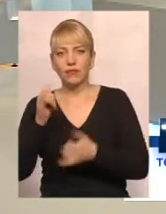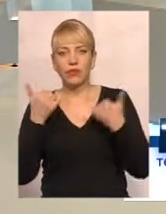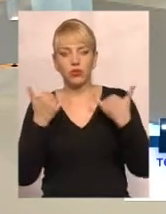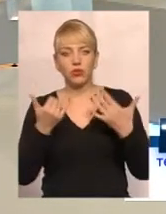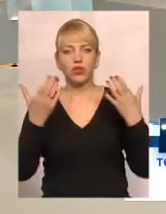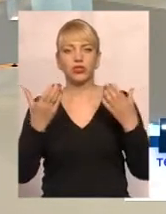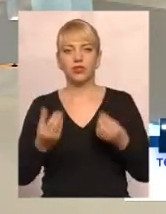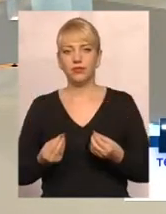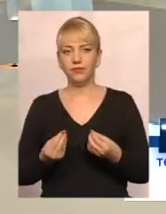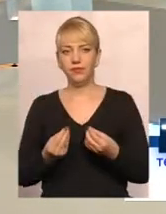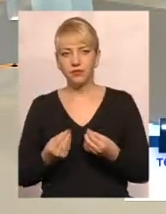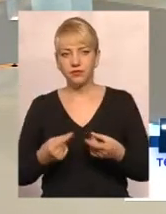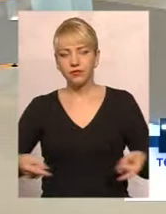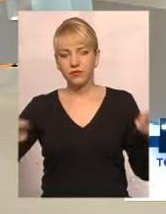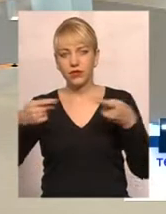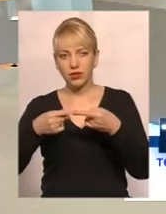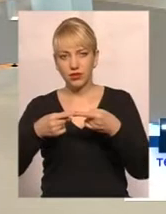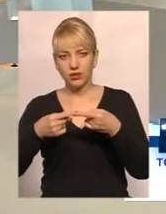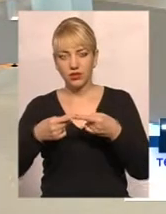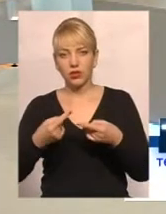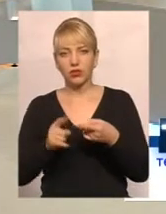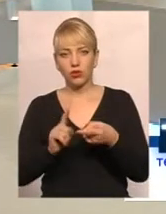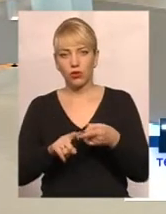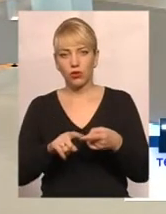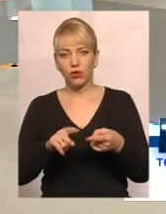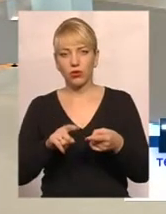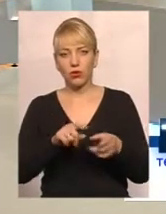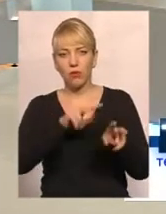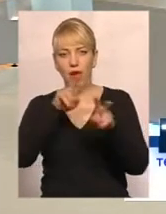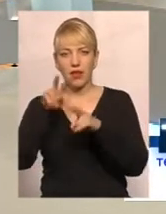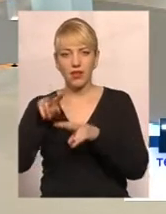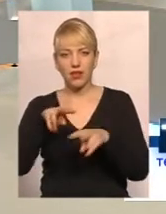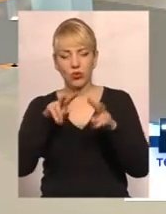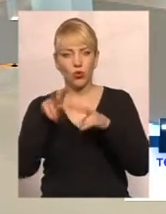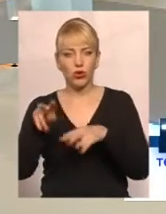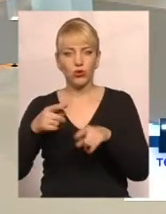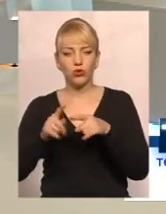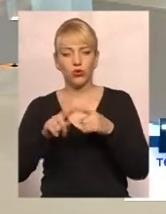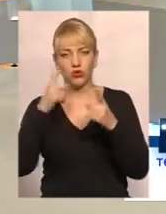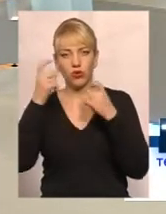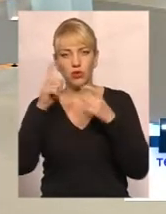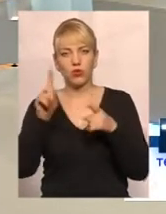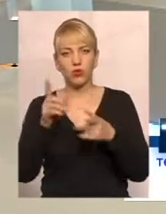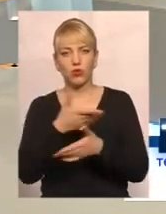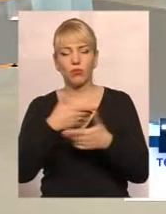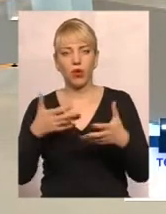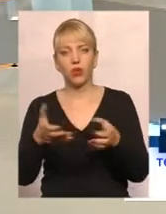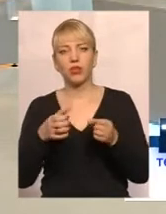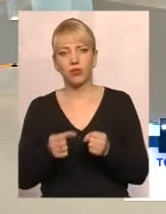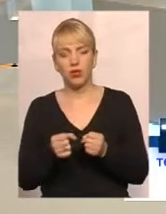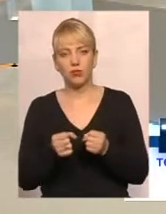день, згідно тієї інформації, яку ми отримуємо,